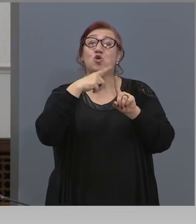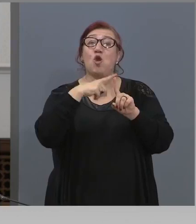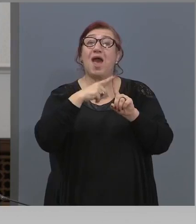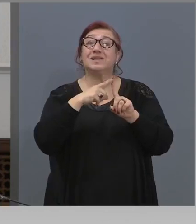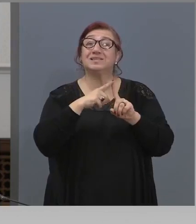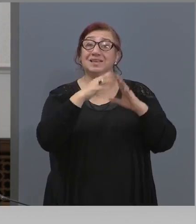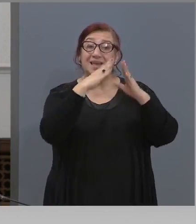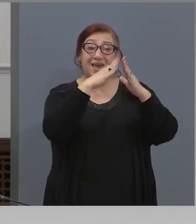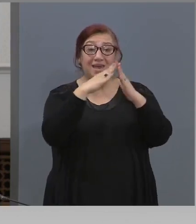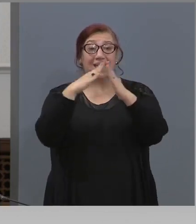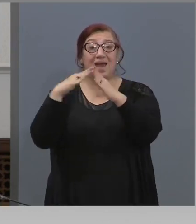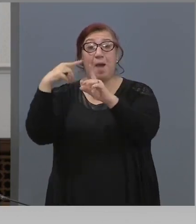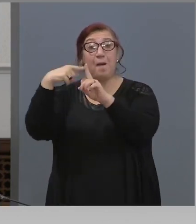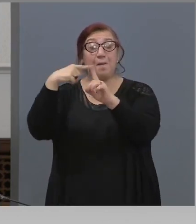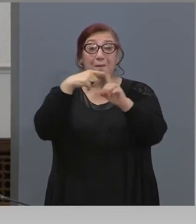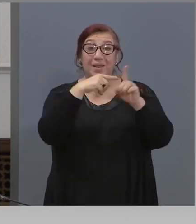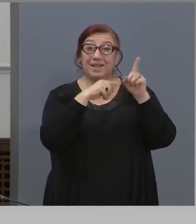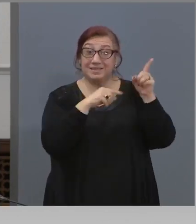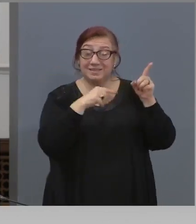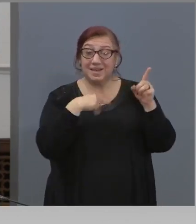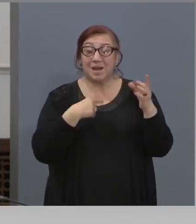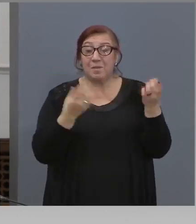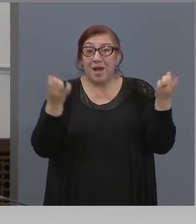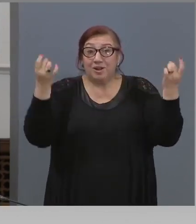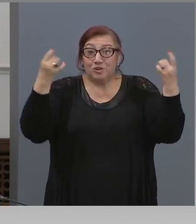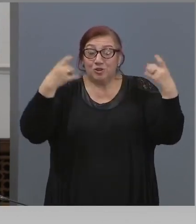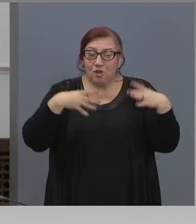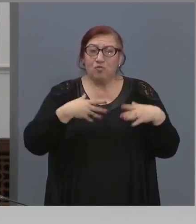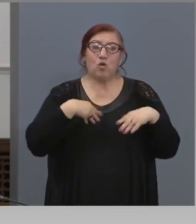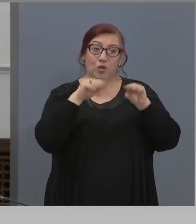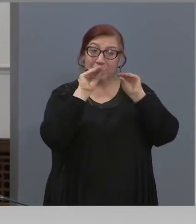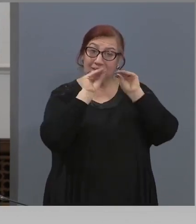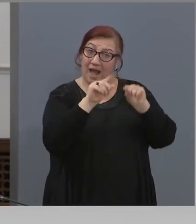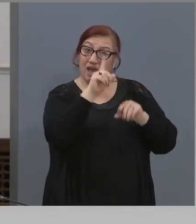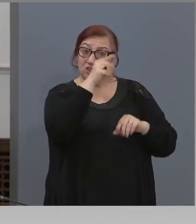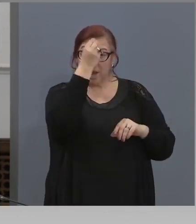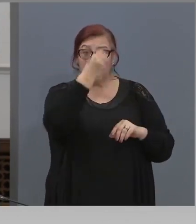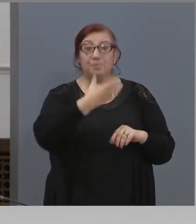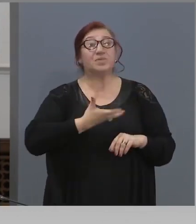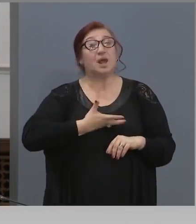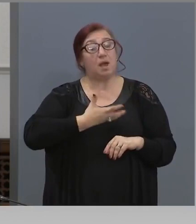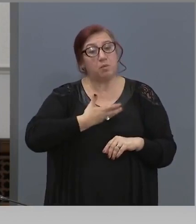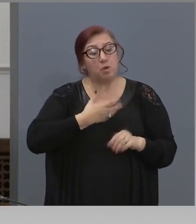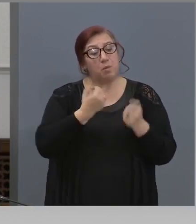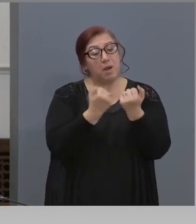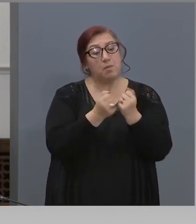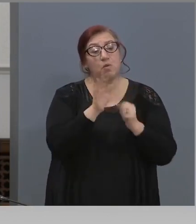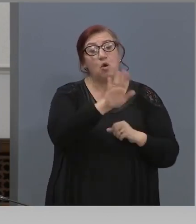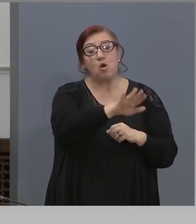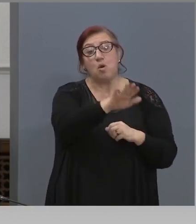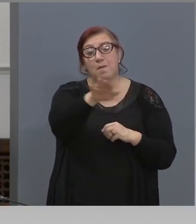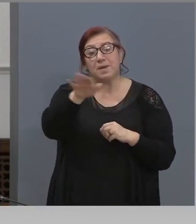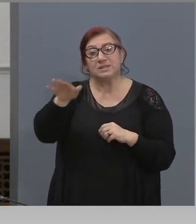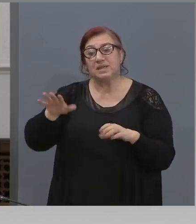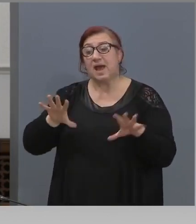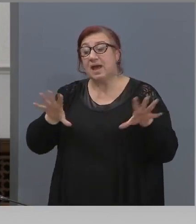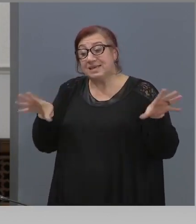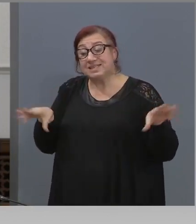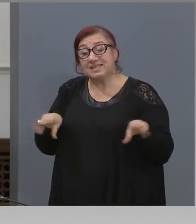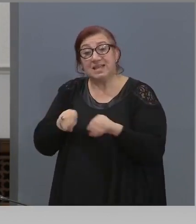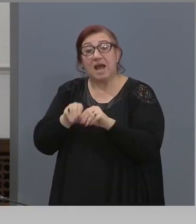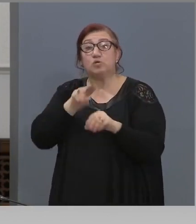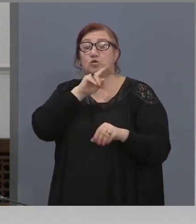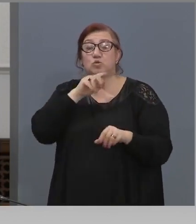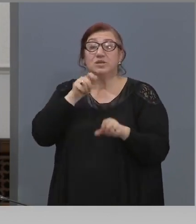всичко, което е да се обведомат поповете на места, заедно с полицията, да създадат в